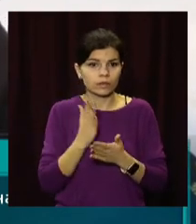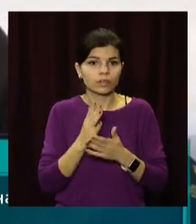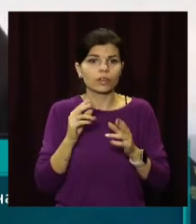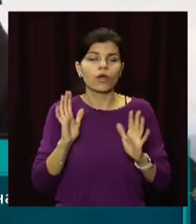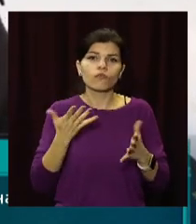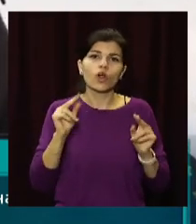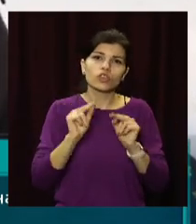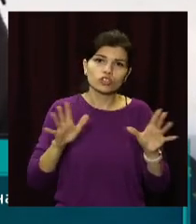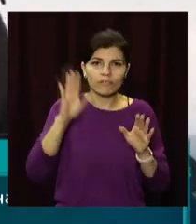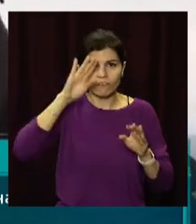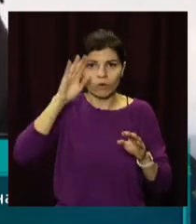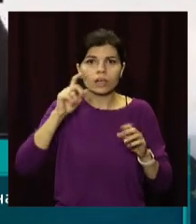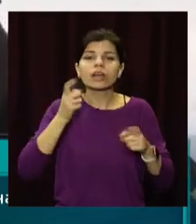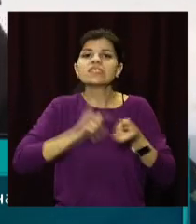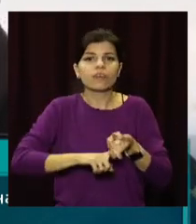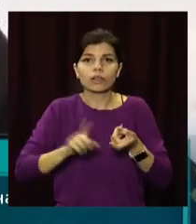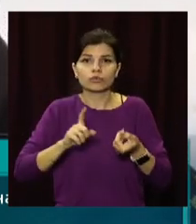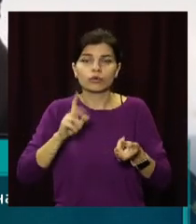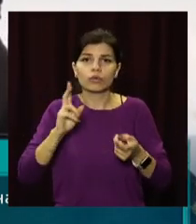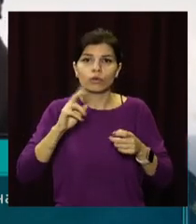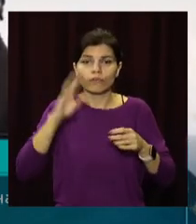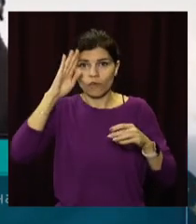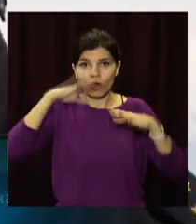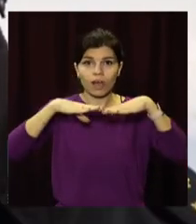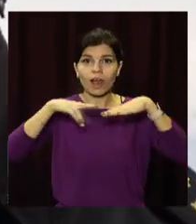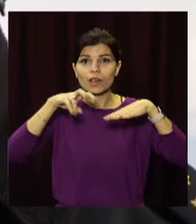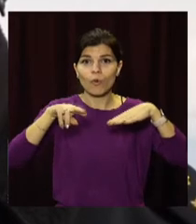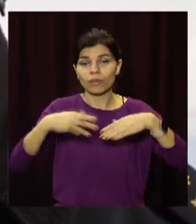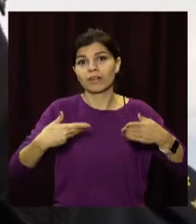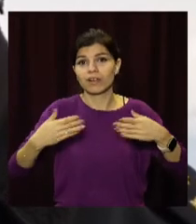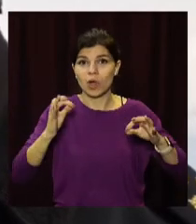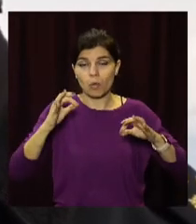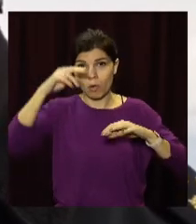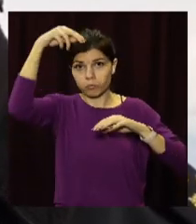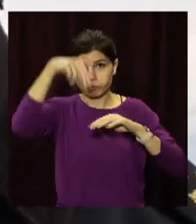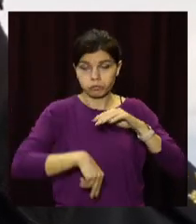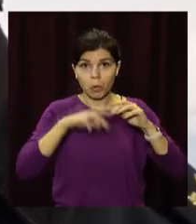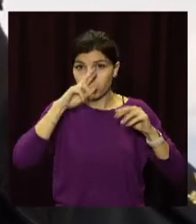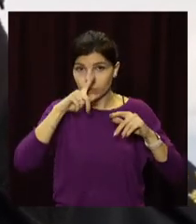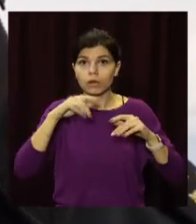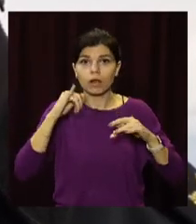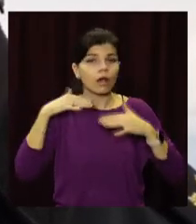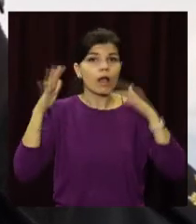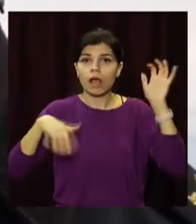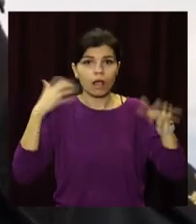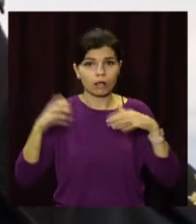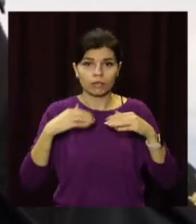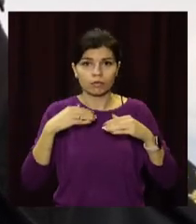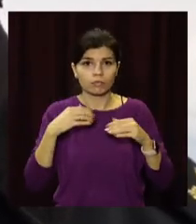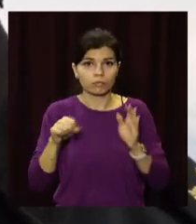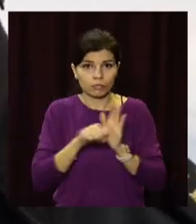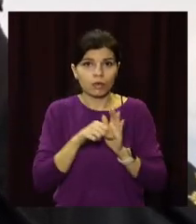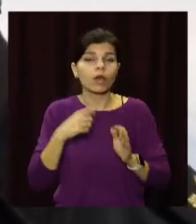пов'язані з загибелью людей, коли люди проваляться п'ять одній тодній. В днівного морозу таких випадків було 15,